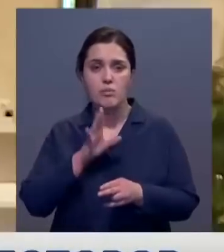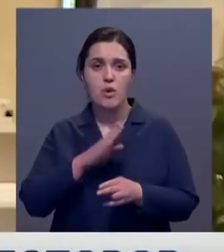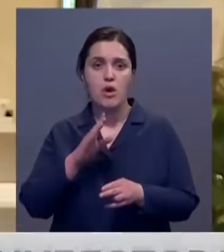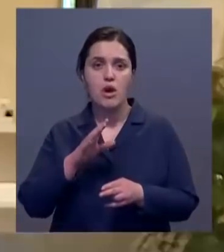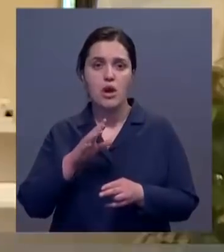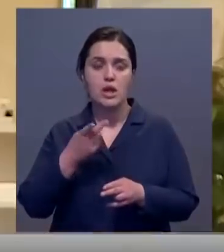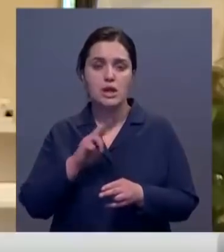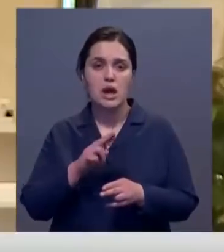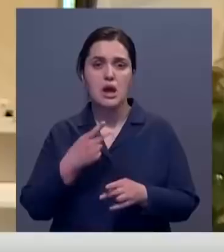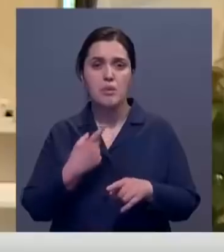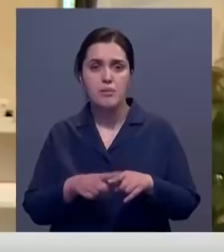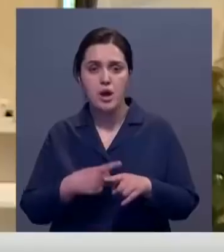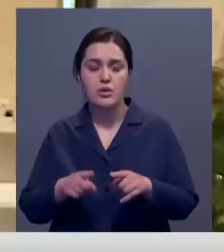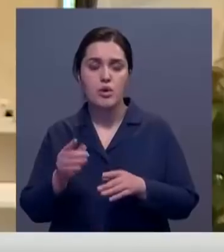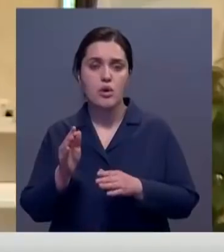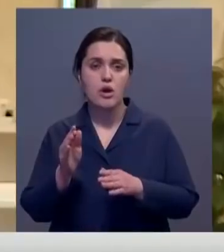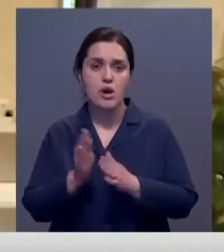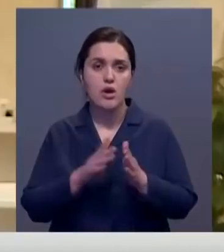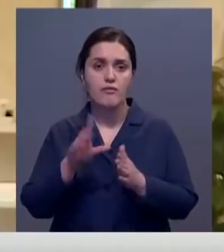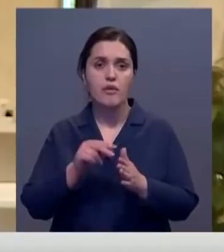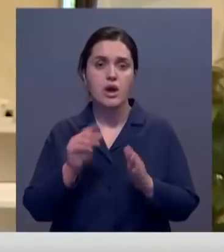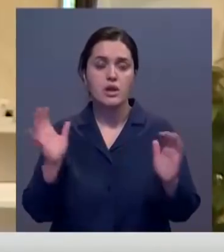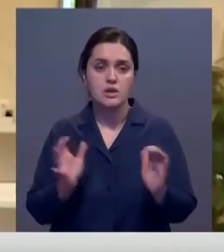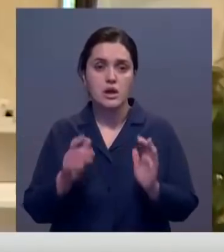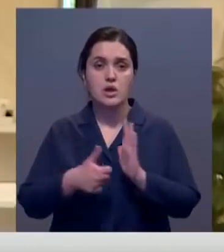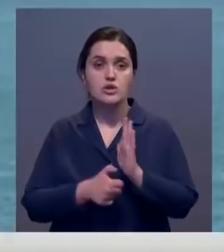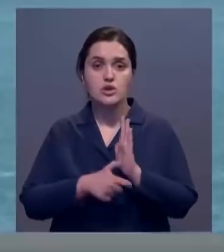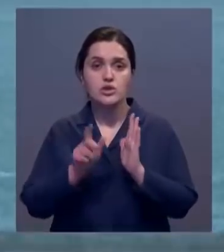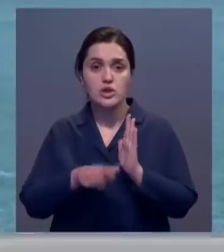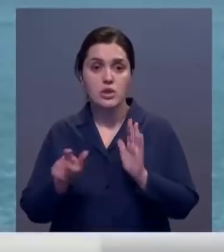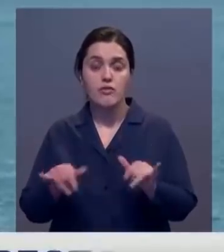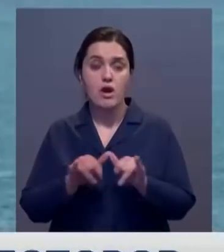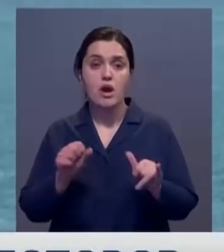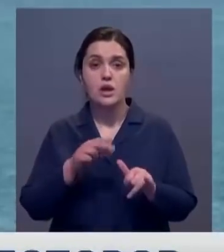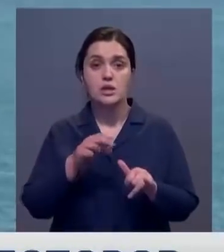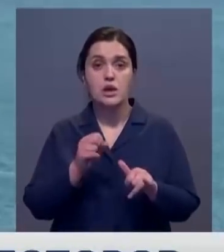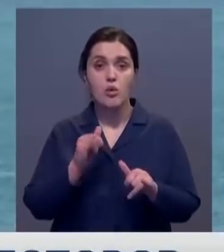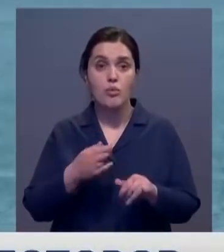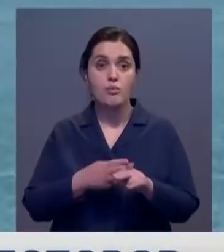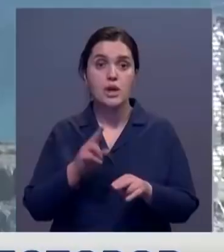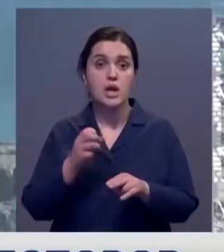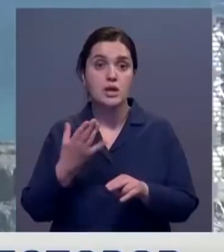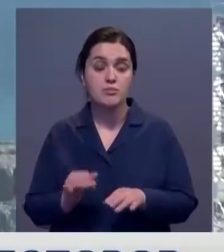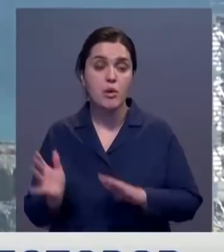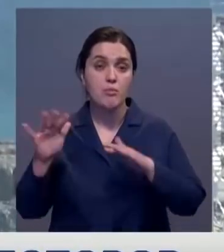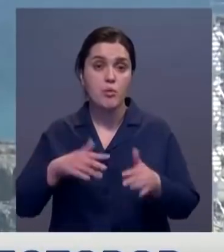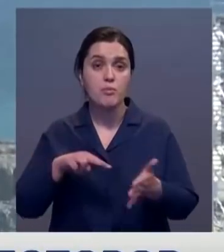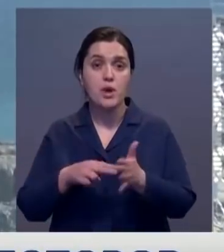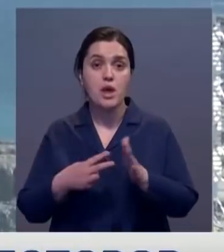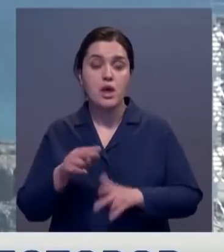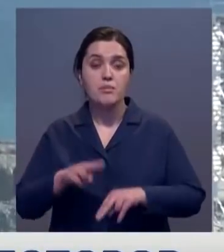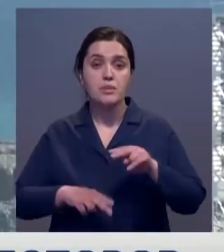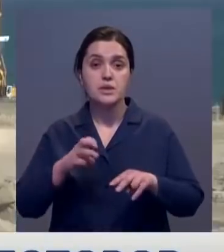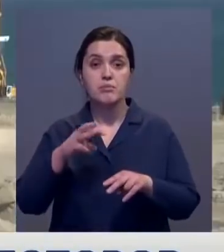построены порядка 300 человек и в дальнейшем до 600 человек будут увеличены. В Актау на берегу Каспийского моря планируют построить смарт